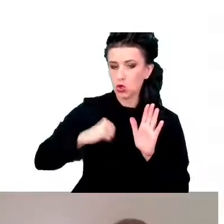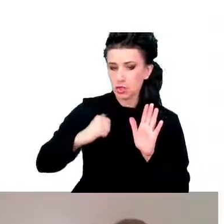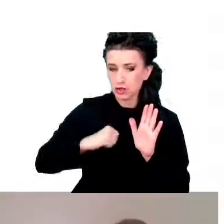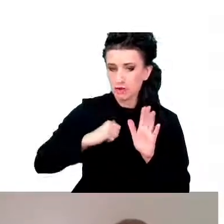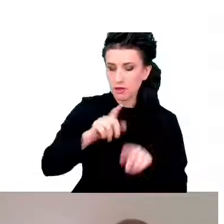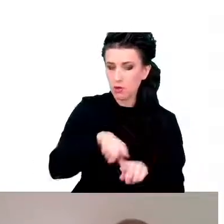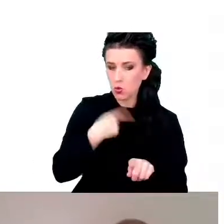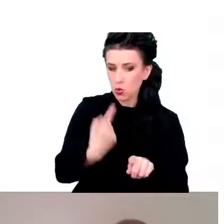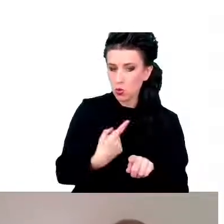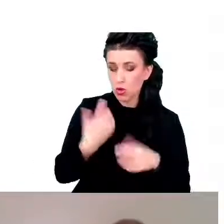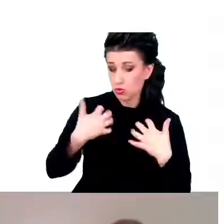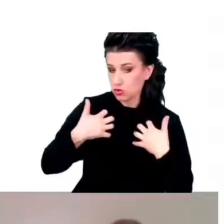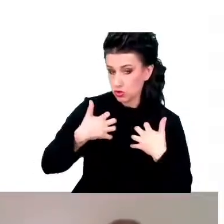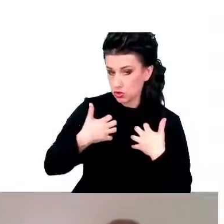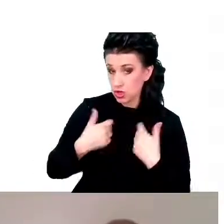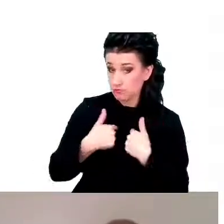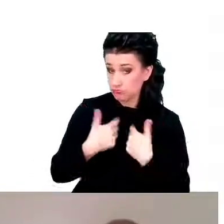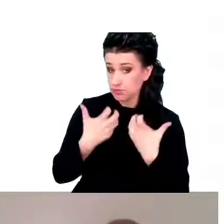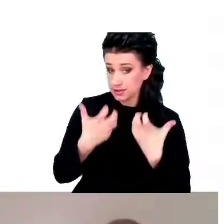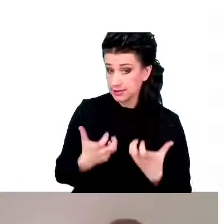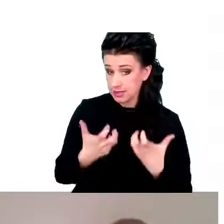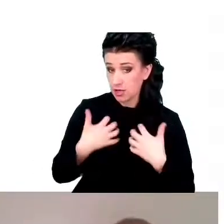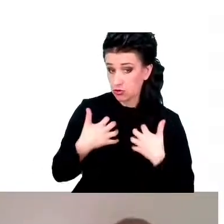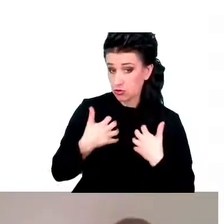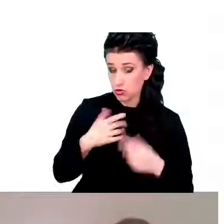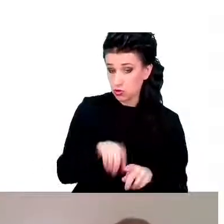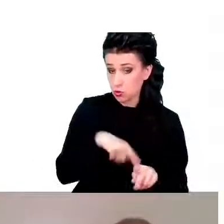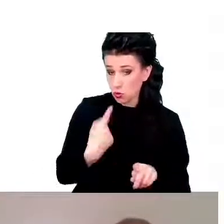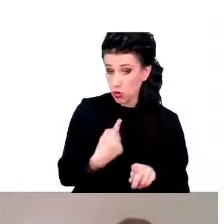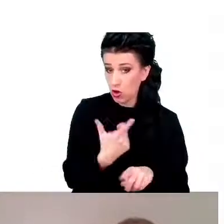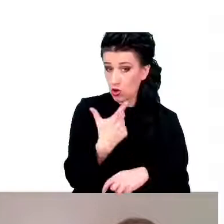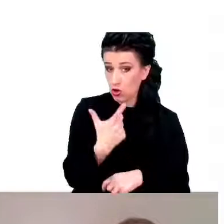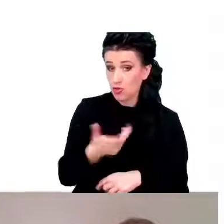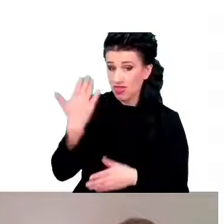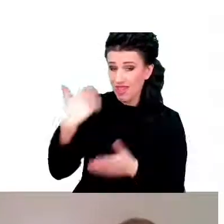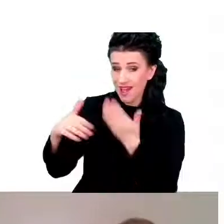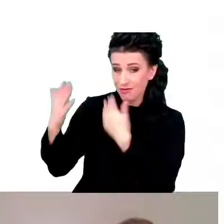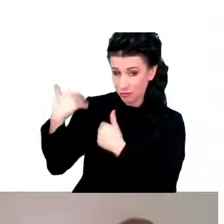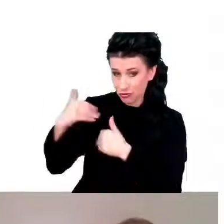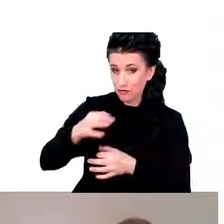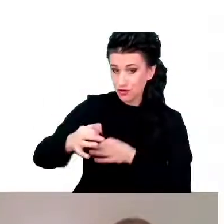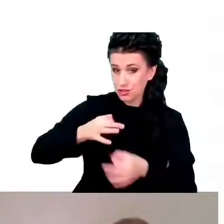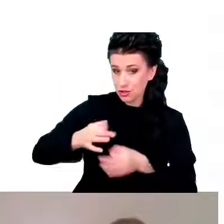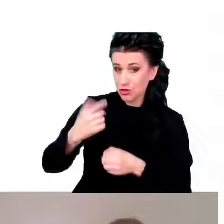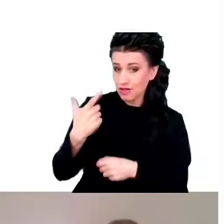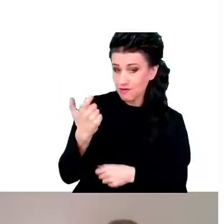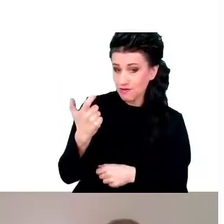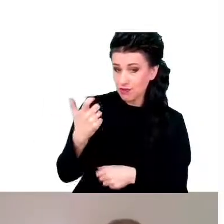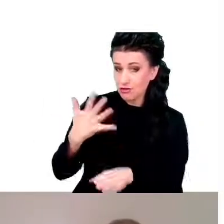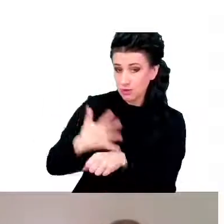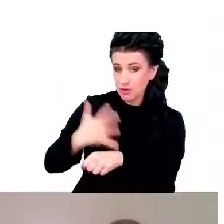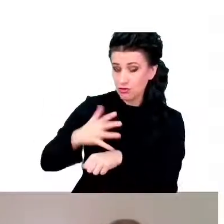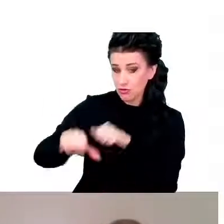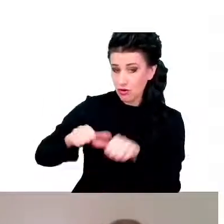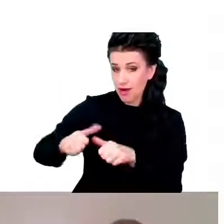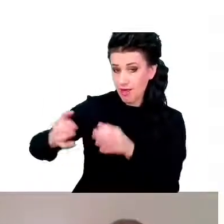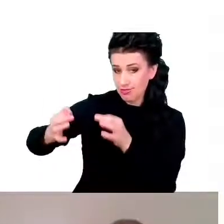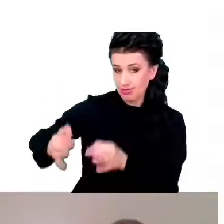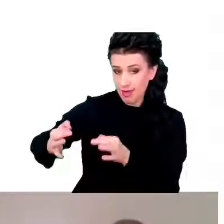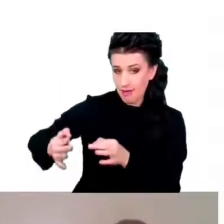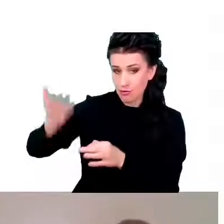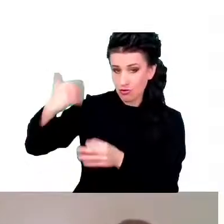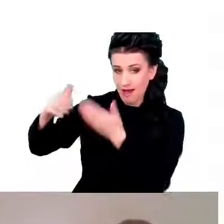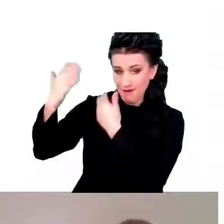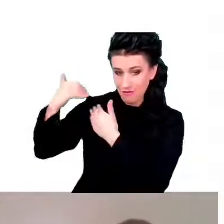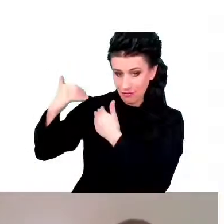życia 250 lat temu, a tą oczekiwaną długością życia teraz.